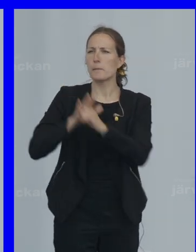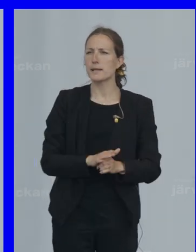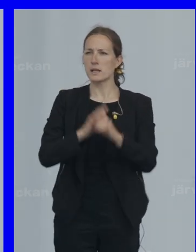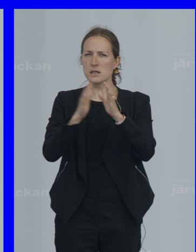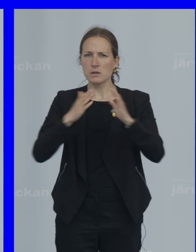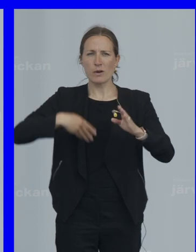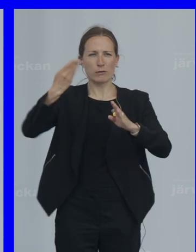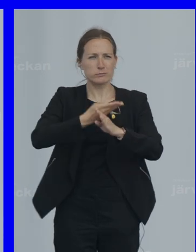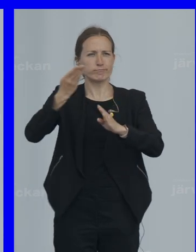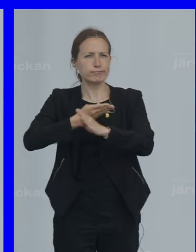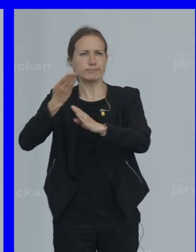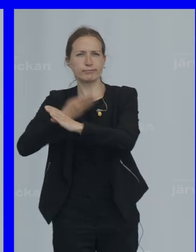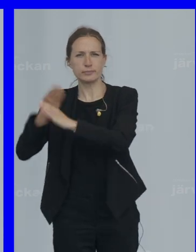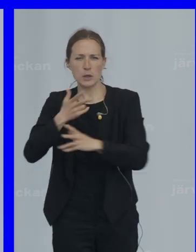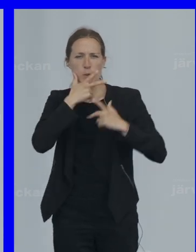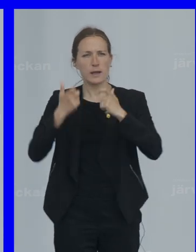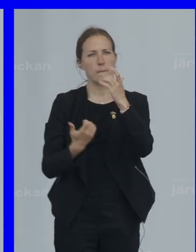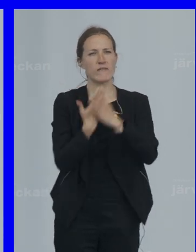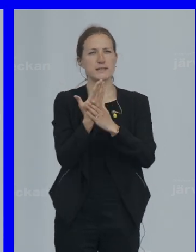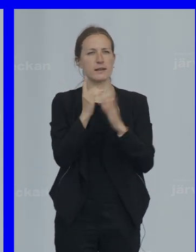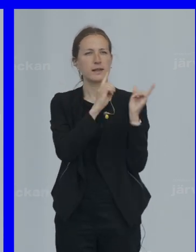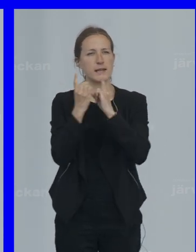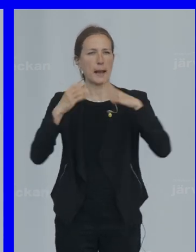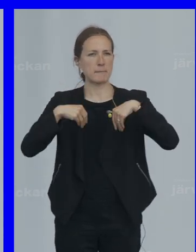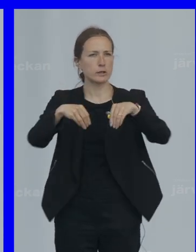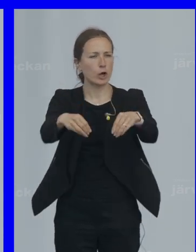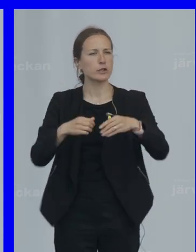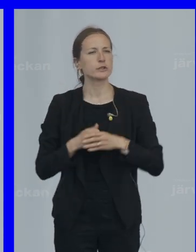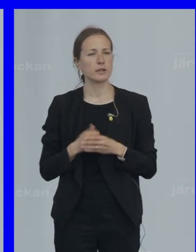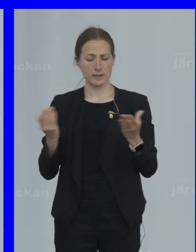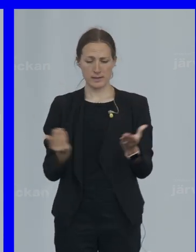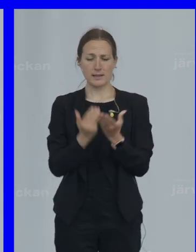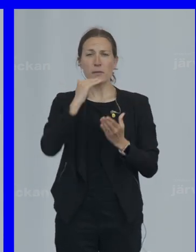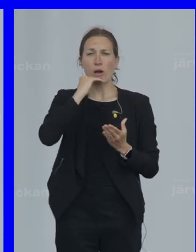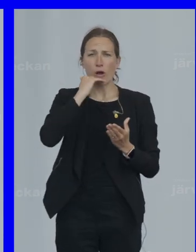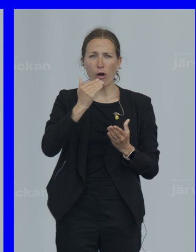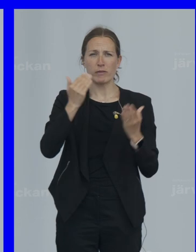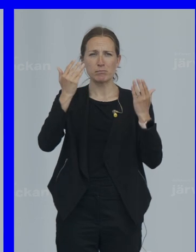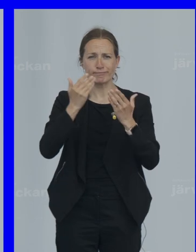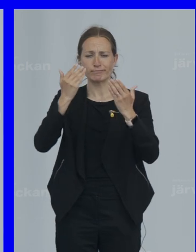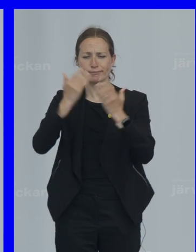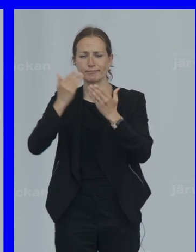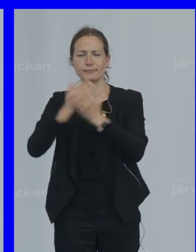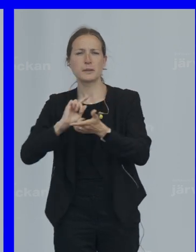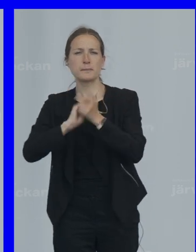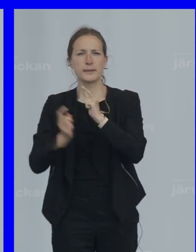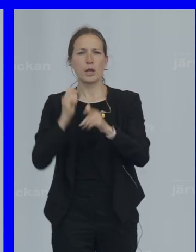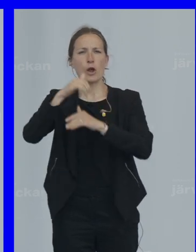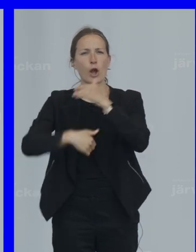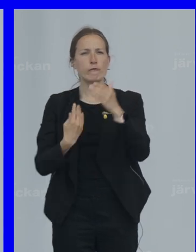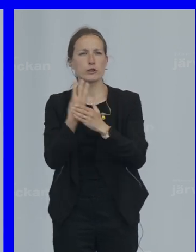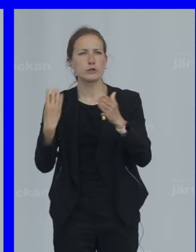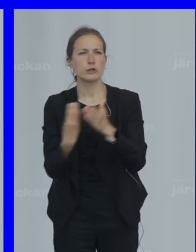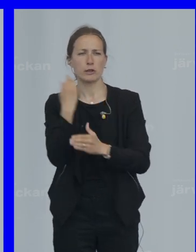kalhyggen Och snabbväxande trädplantager Samtidigt som haven Blir allt mörkare Av övergärdning De fylls med